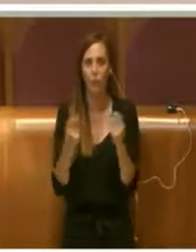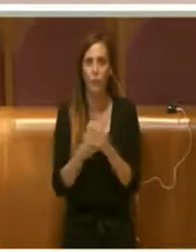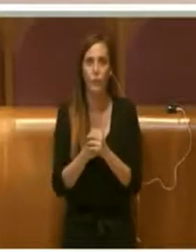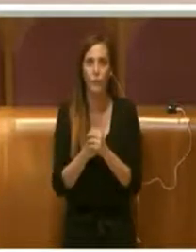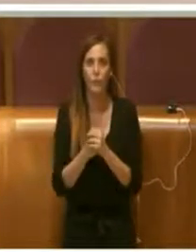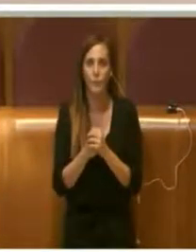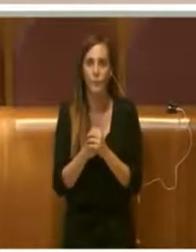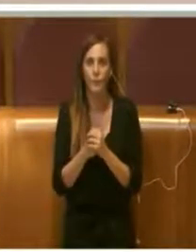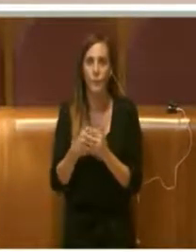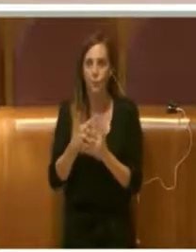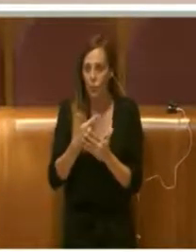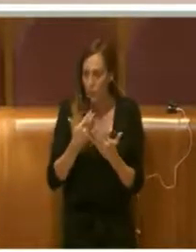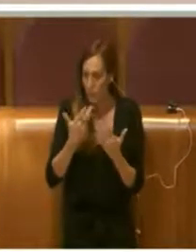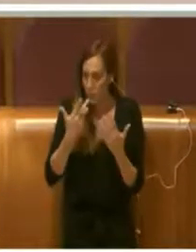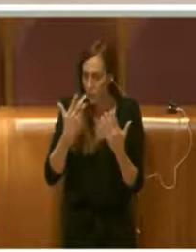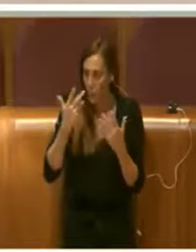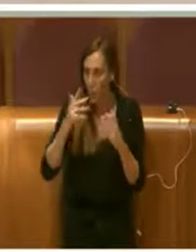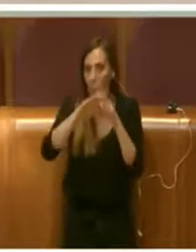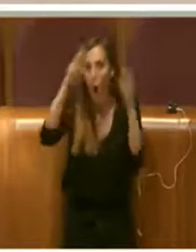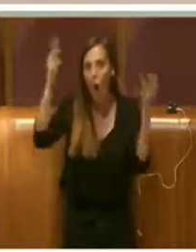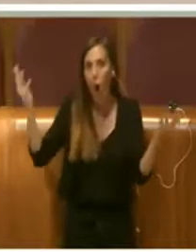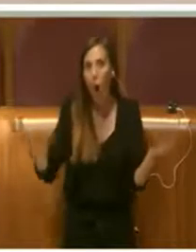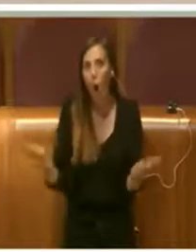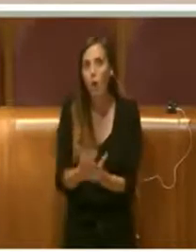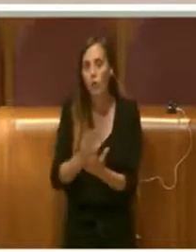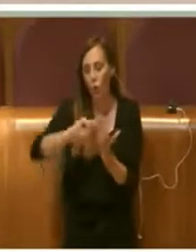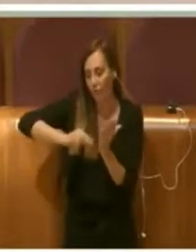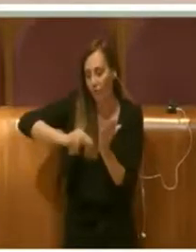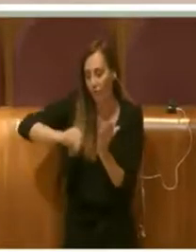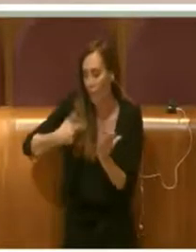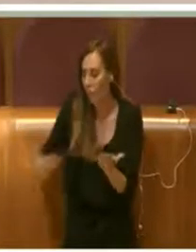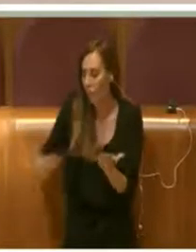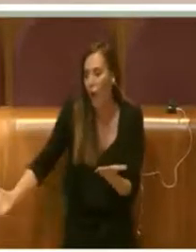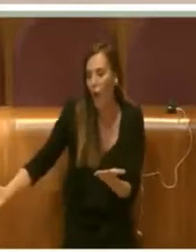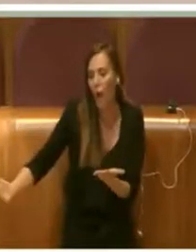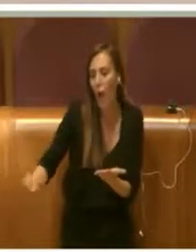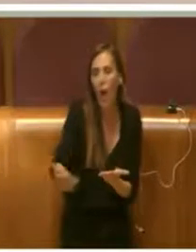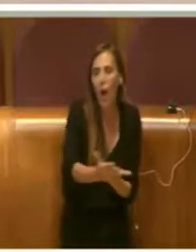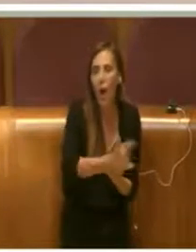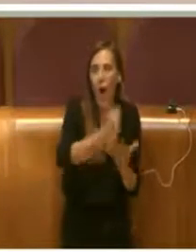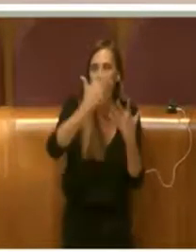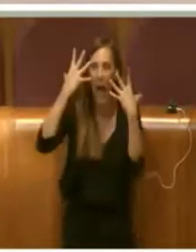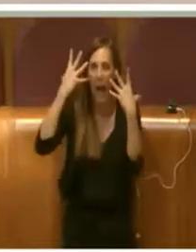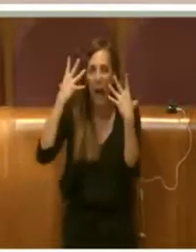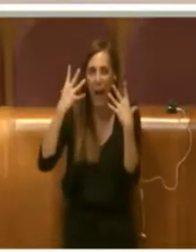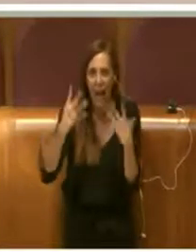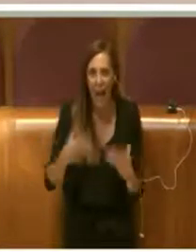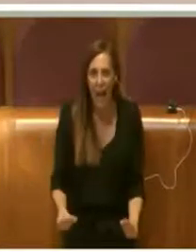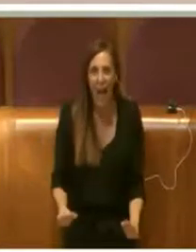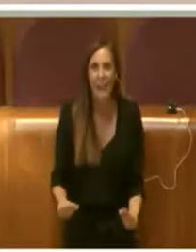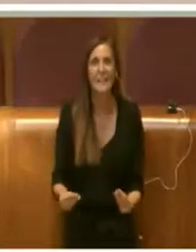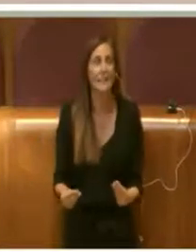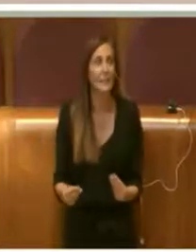raccolte firme in tutto il mondo, vi sono gridi ovviamente di